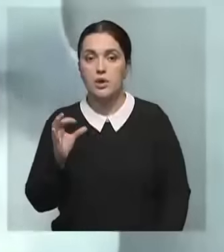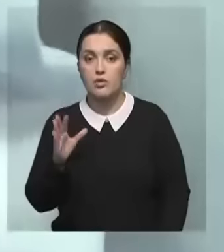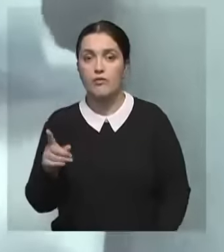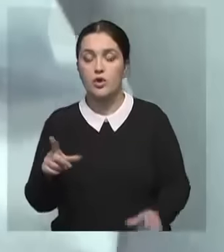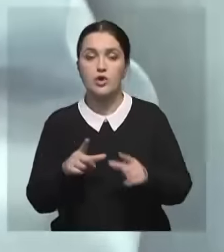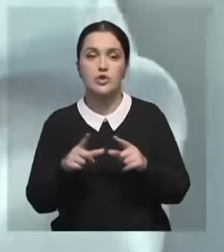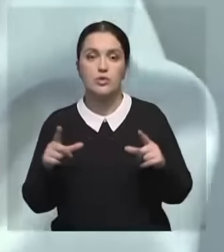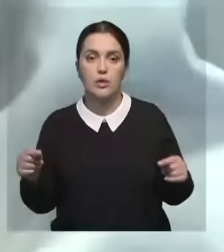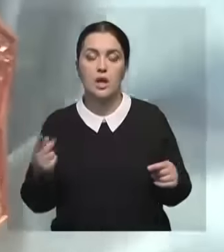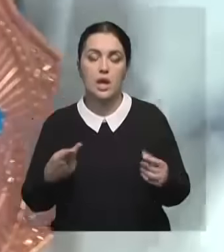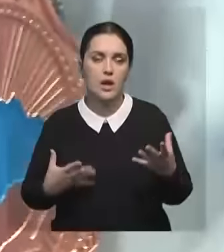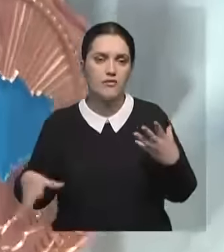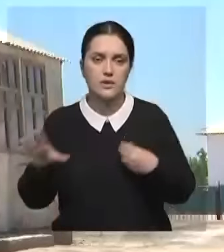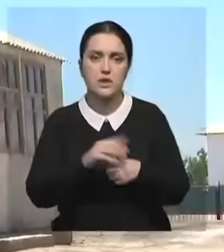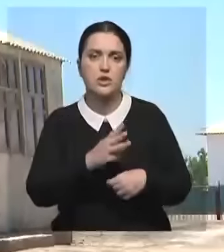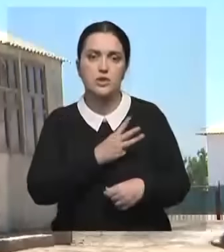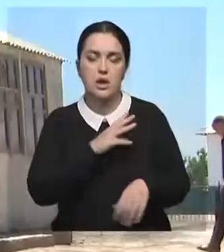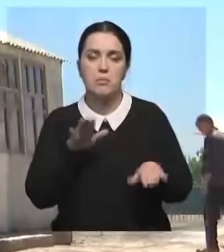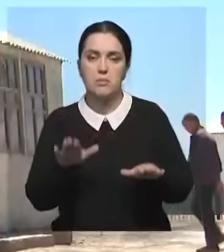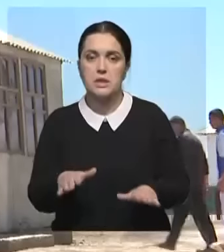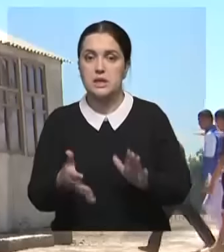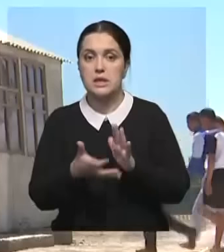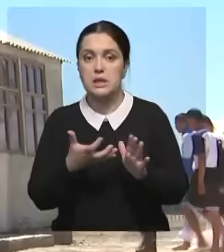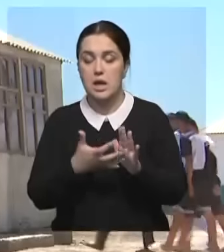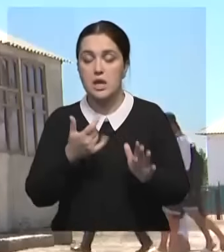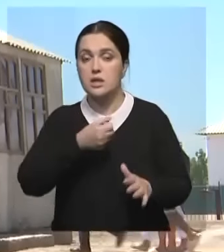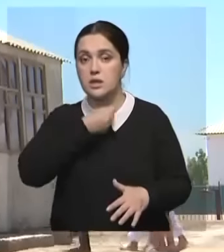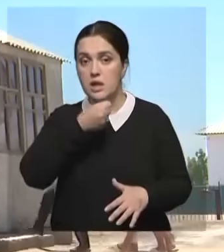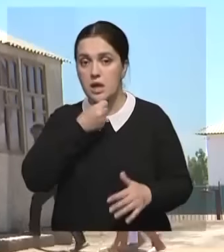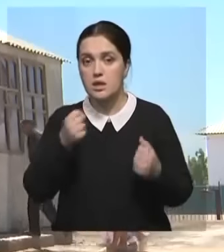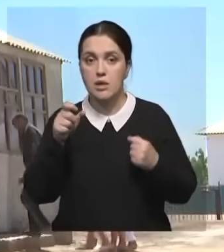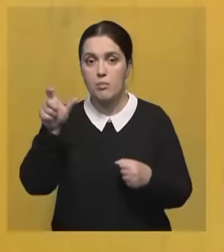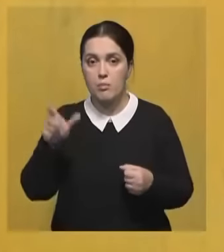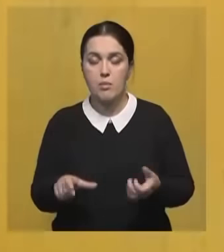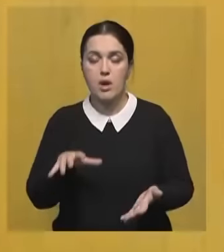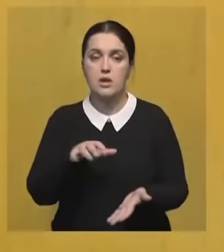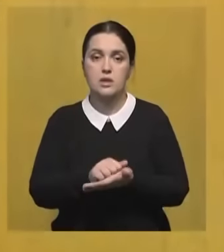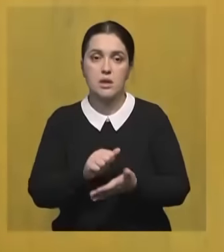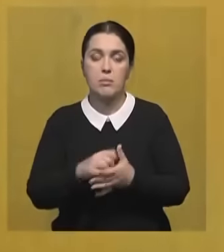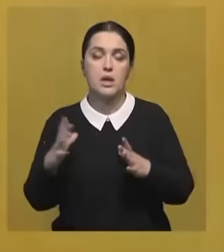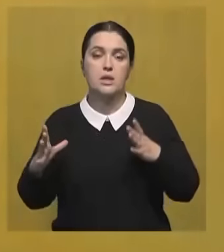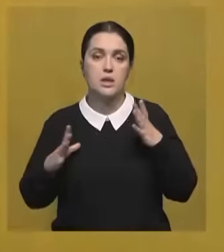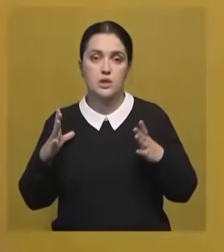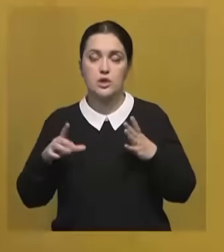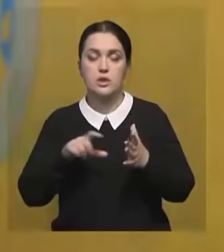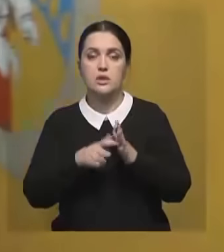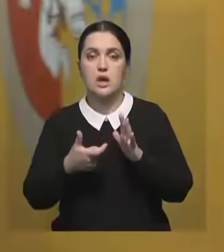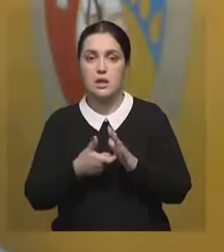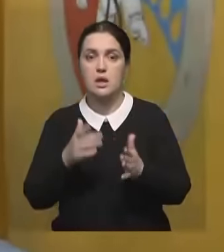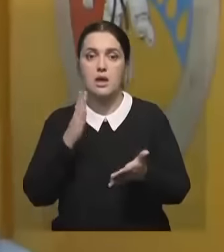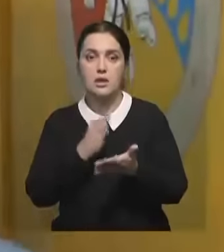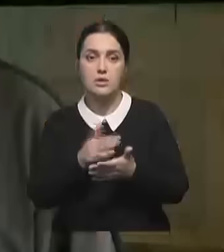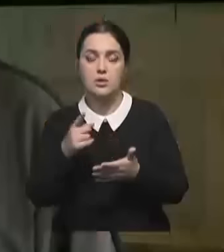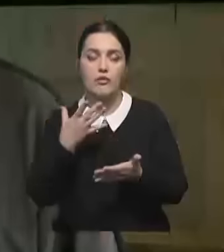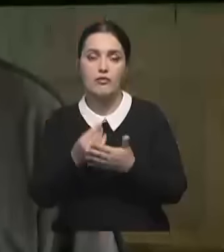секции, говорит, для всех желающих места не хватает. Поэтому старшие спортсмены занимаются в тренажерном зале, который он создал у себя